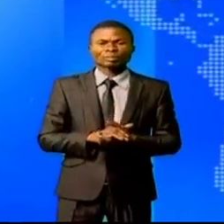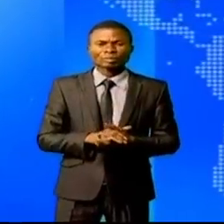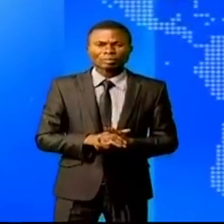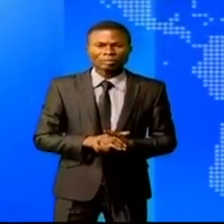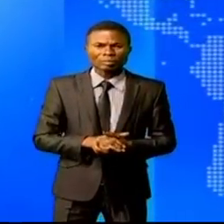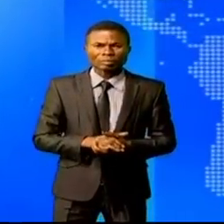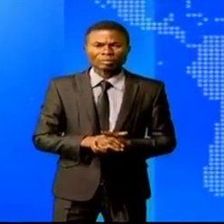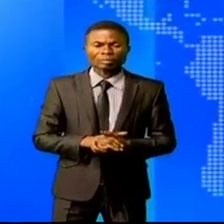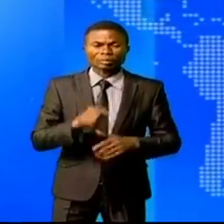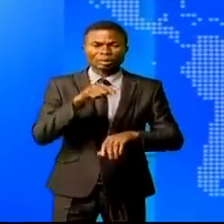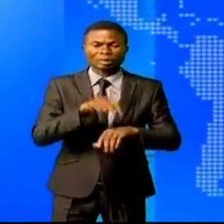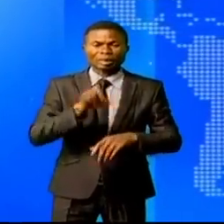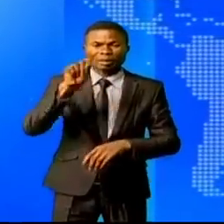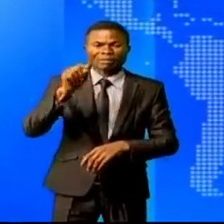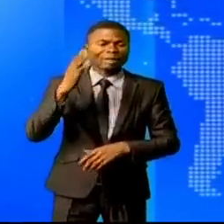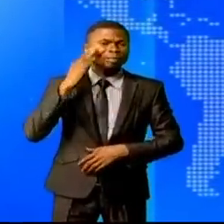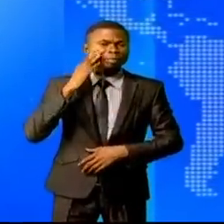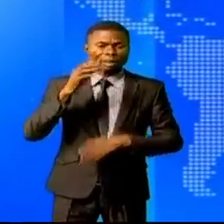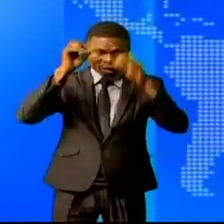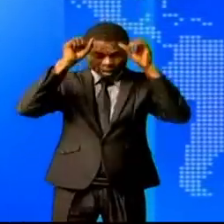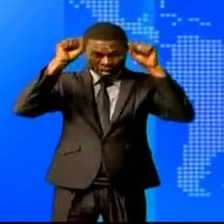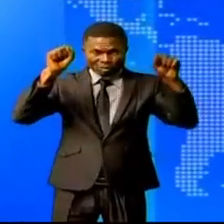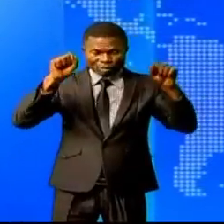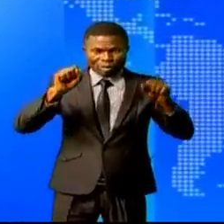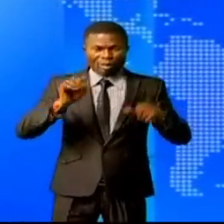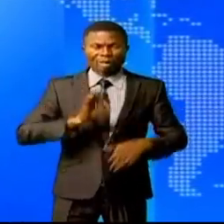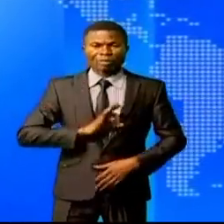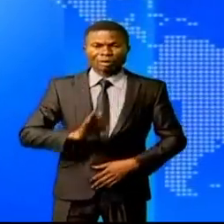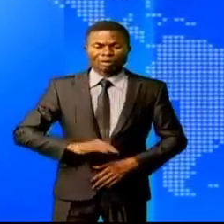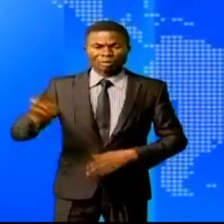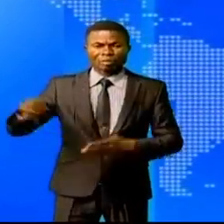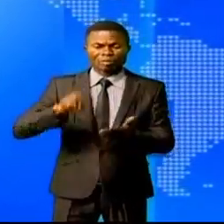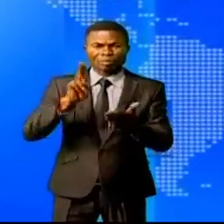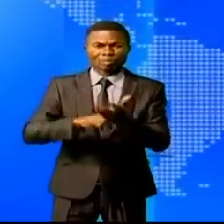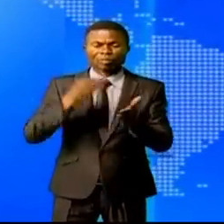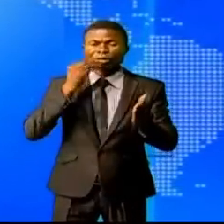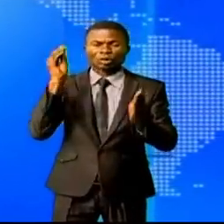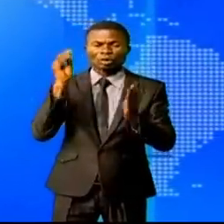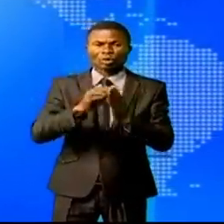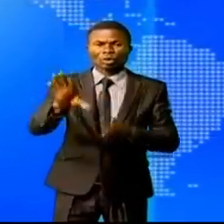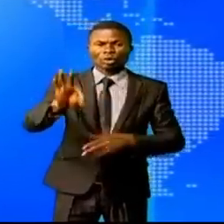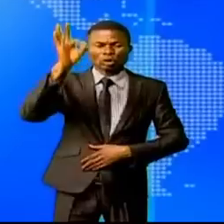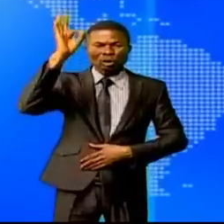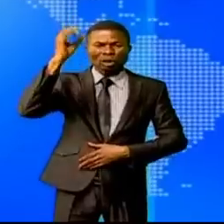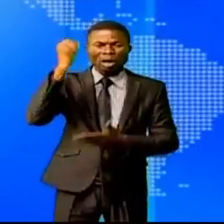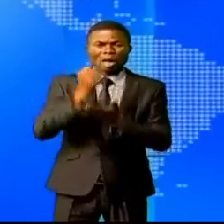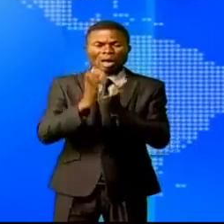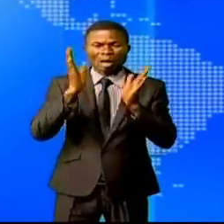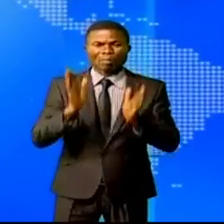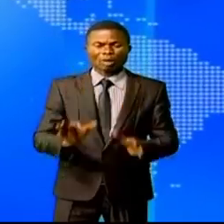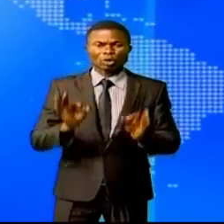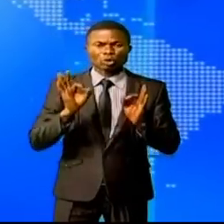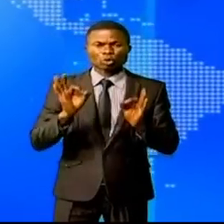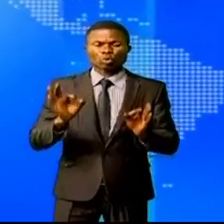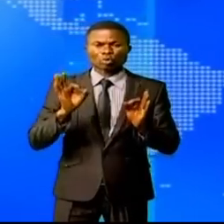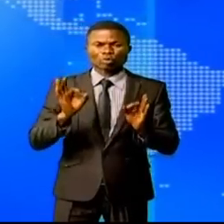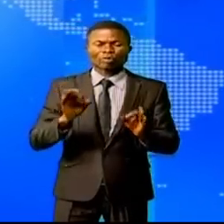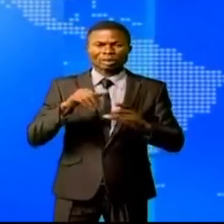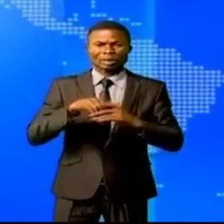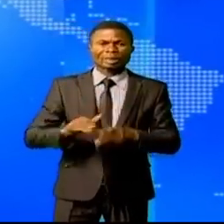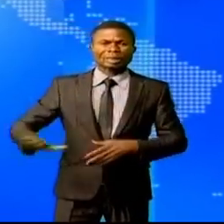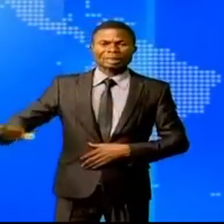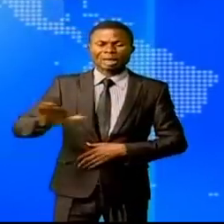En date du 20 mai, le président de la République a signé une ordonnance portant nomination d'un ambassadeur extraordinaire et